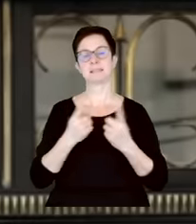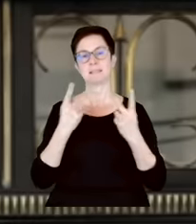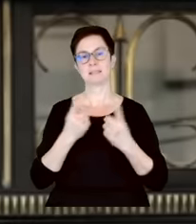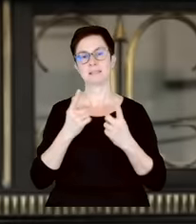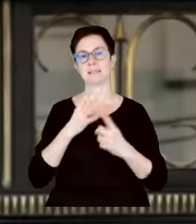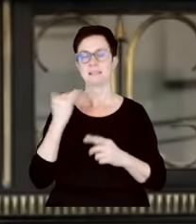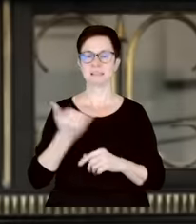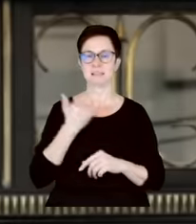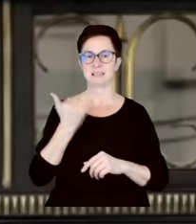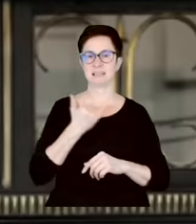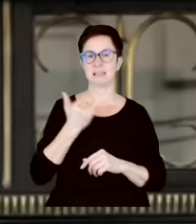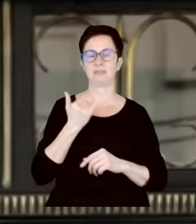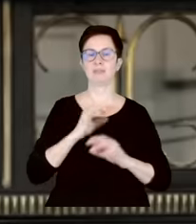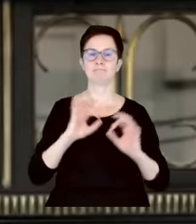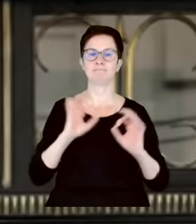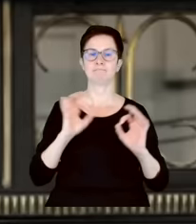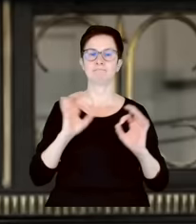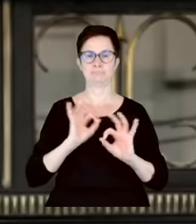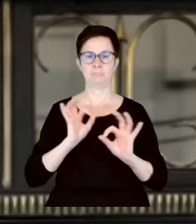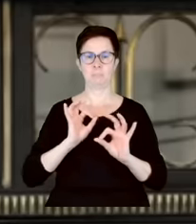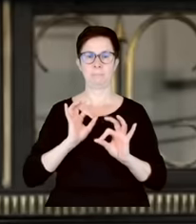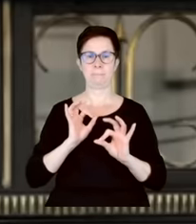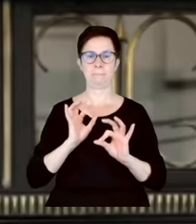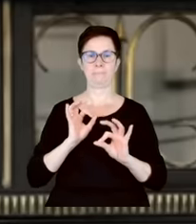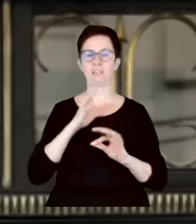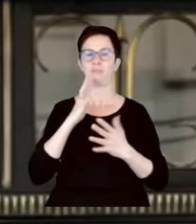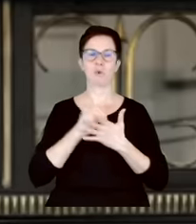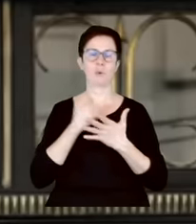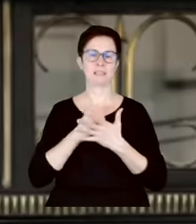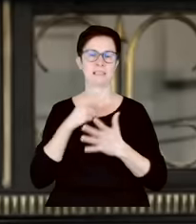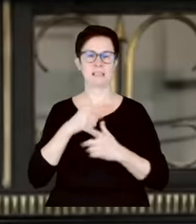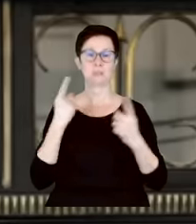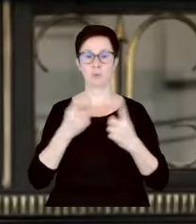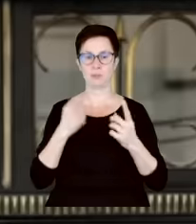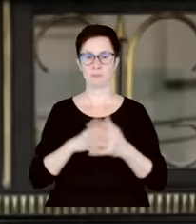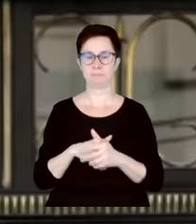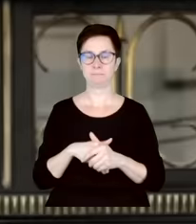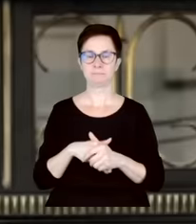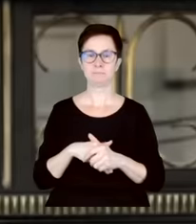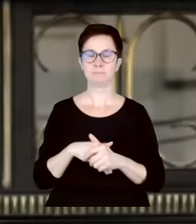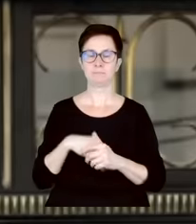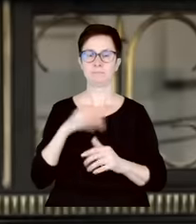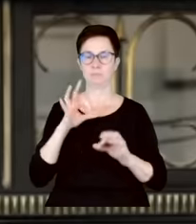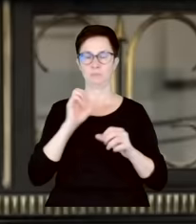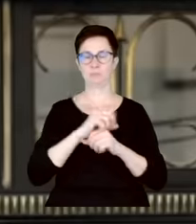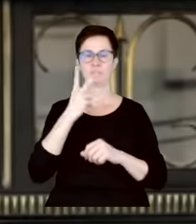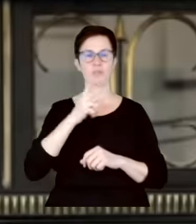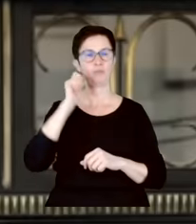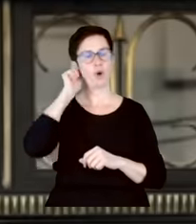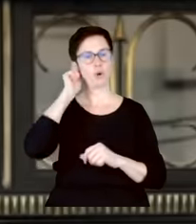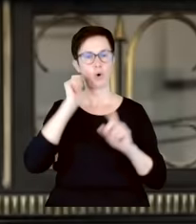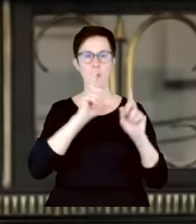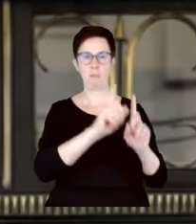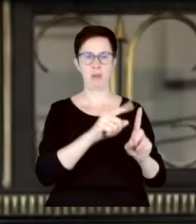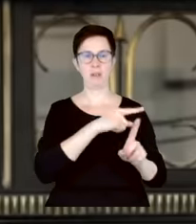paskudnie i cynicznie przez nich wykorzystana. To znaczy to jest tak, jak są dzisiaj dwie kobiety, które płaczą i